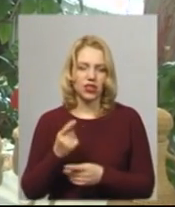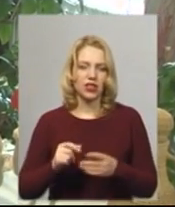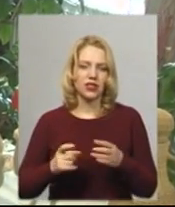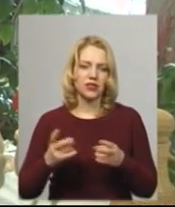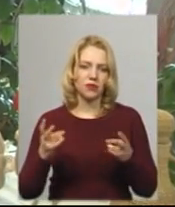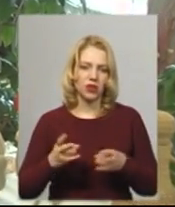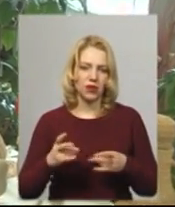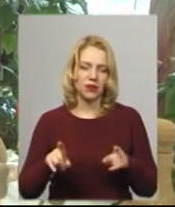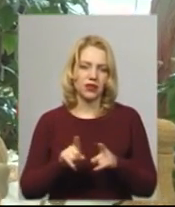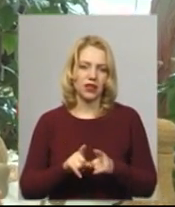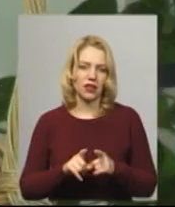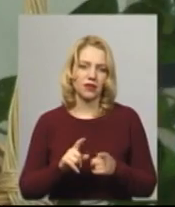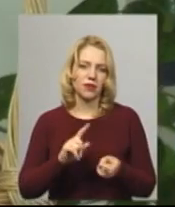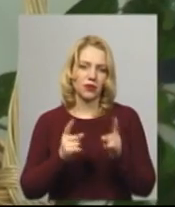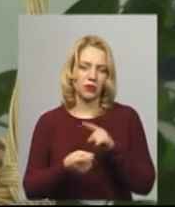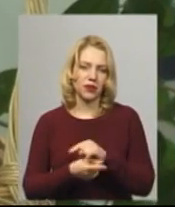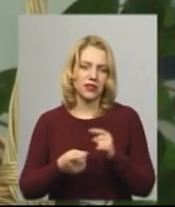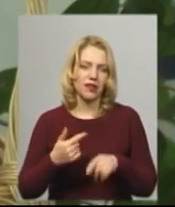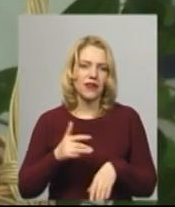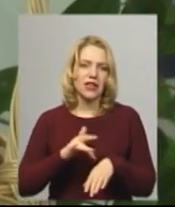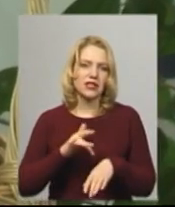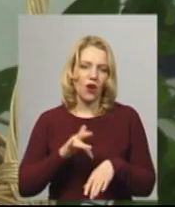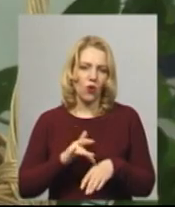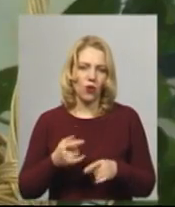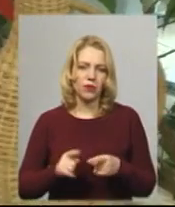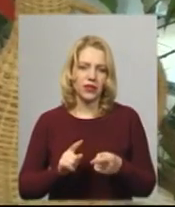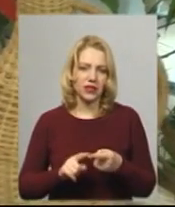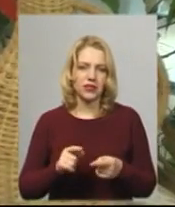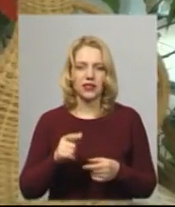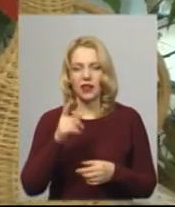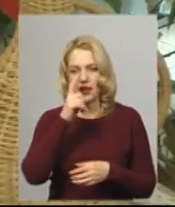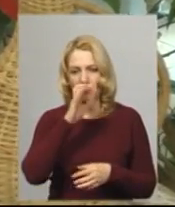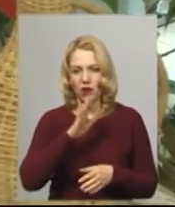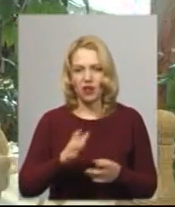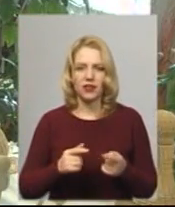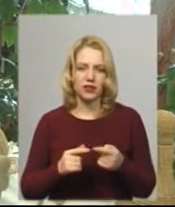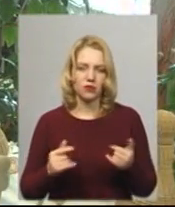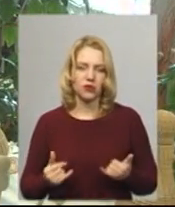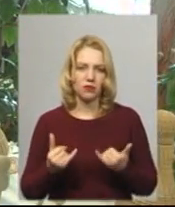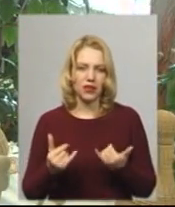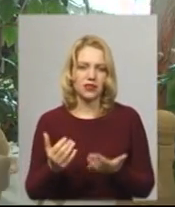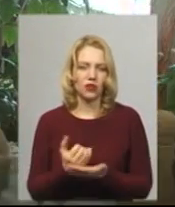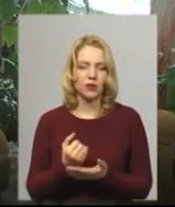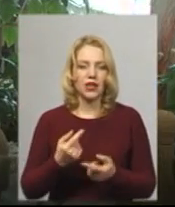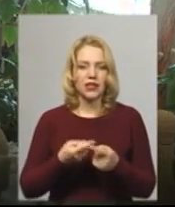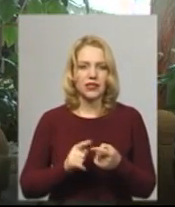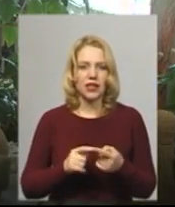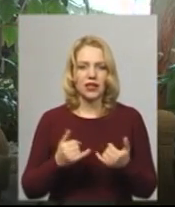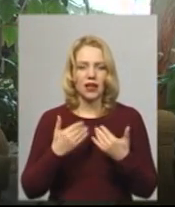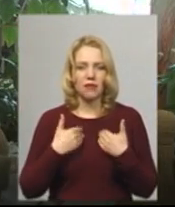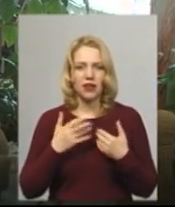потреби вийшло в захоплення. Таке захоплення є непоганним способом підзробітку, розповідає жінка. Це мені як